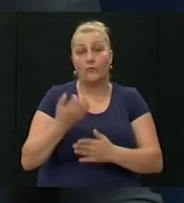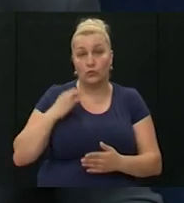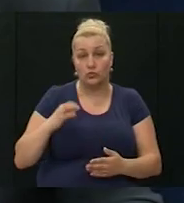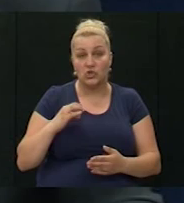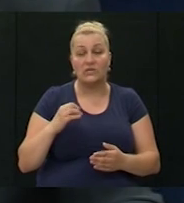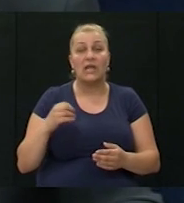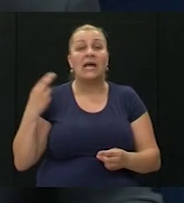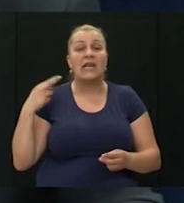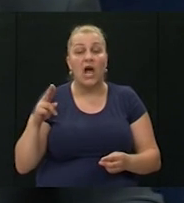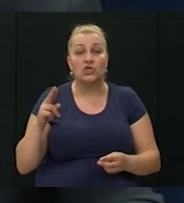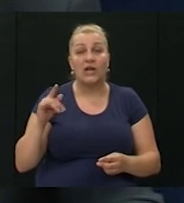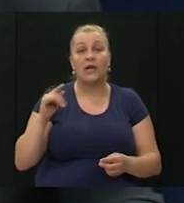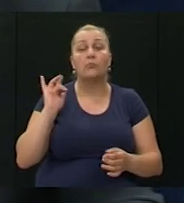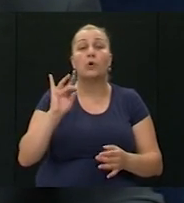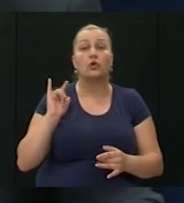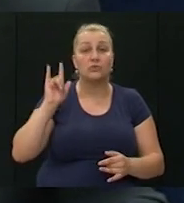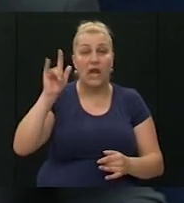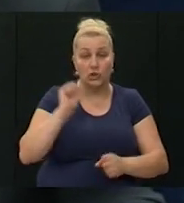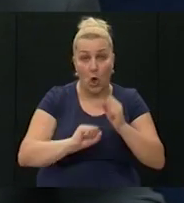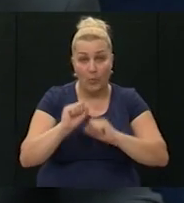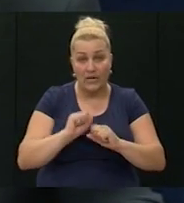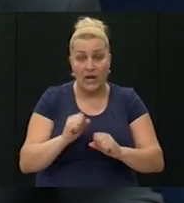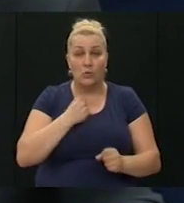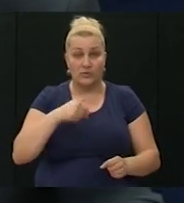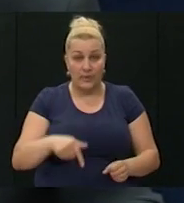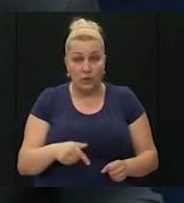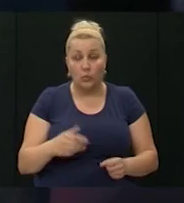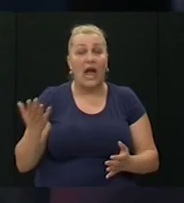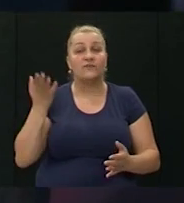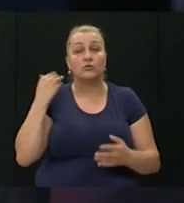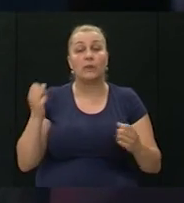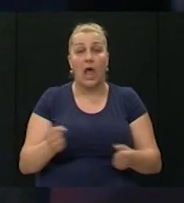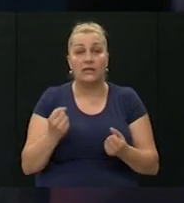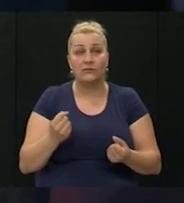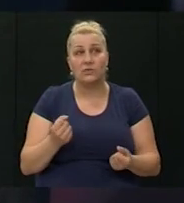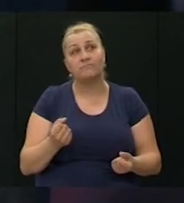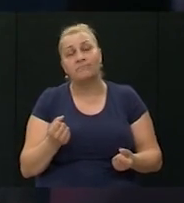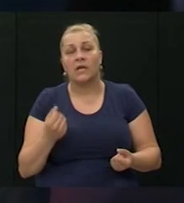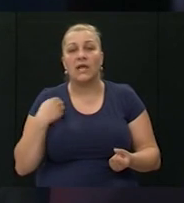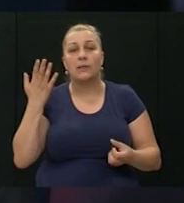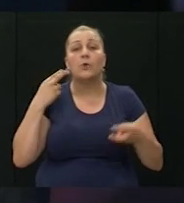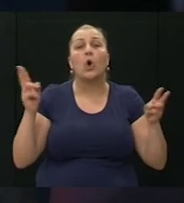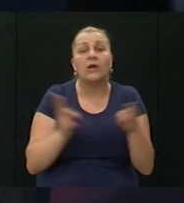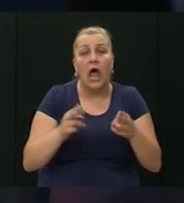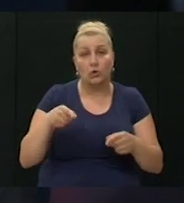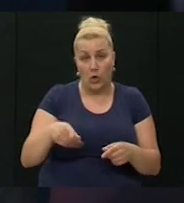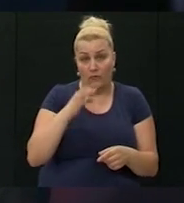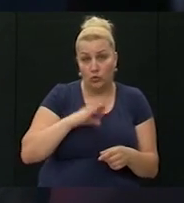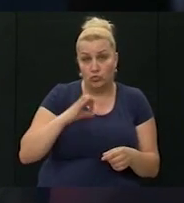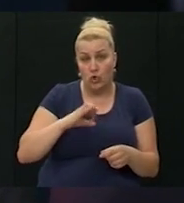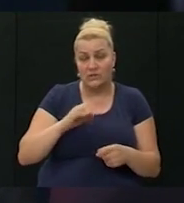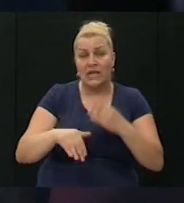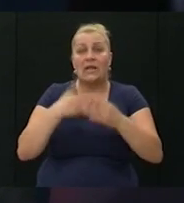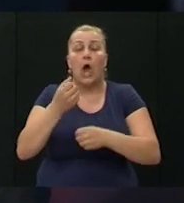protozražne obrane zbornog područja Sprit kakve su tu bile aktivnosti? Pa ja sam kratko bilo na toj dužnosti jer nakon